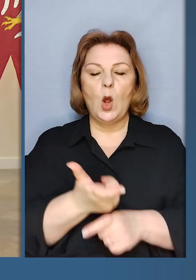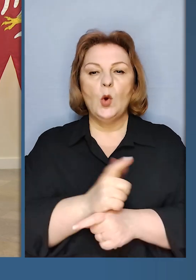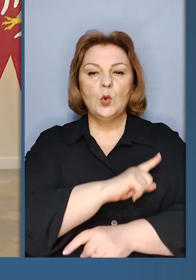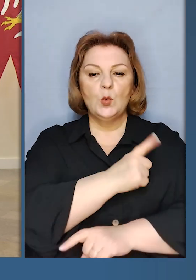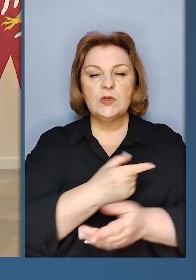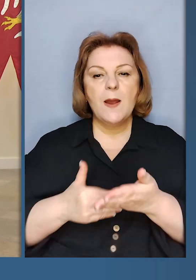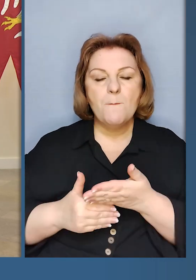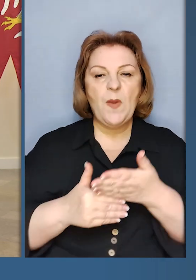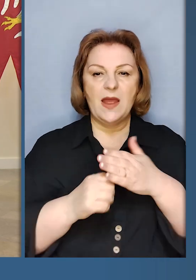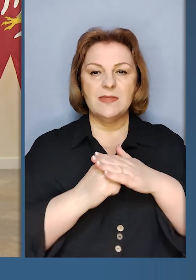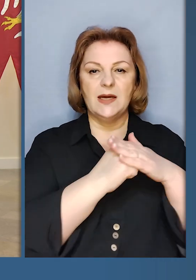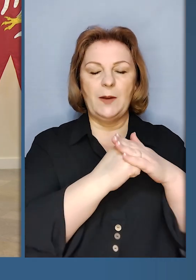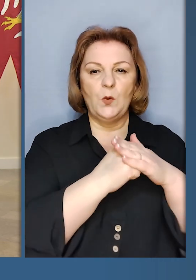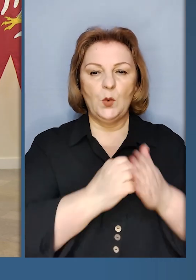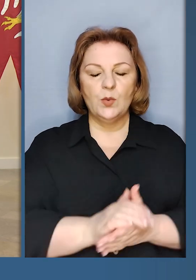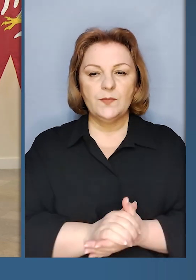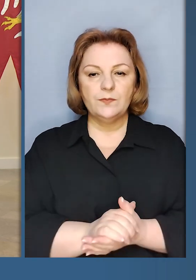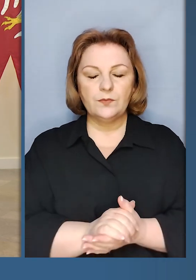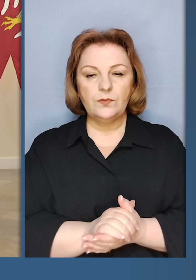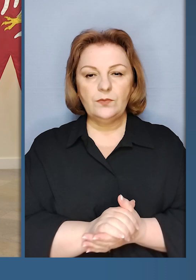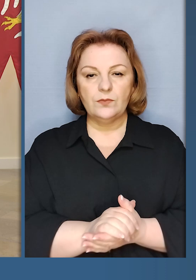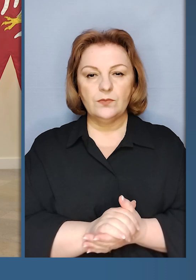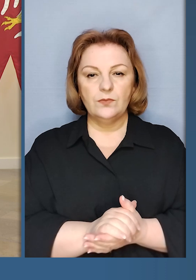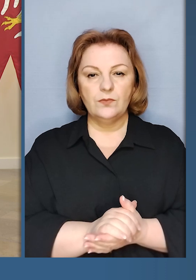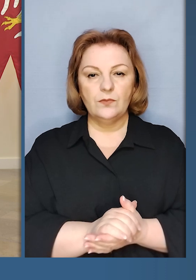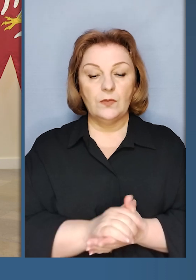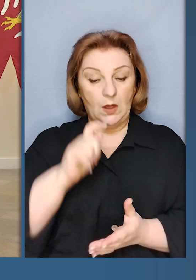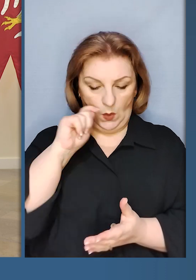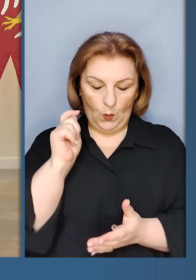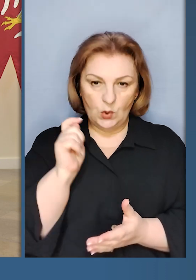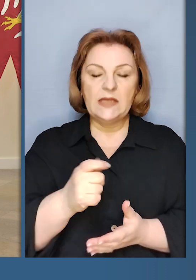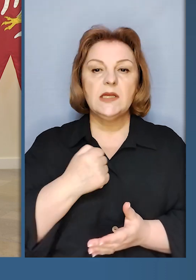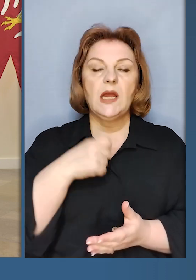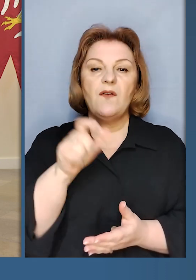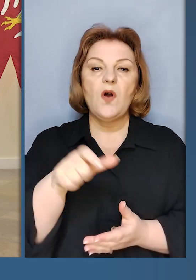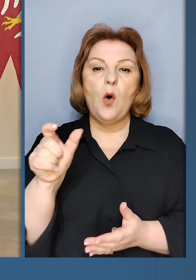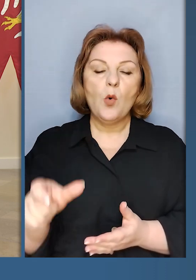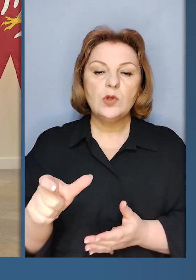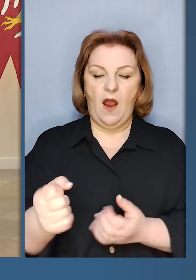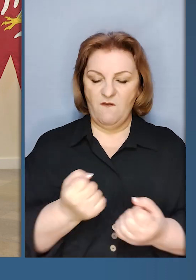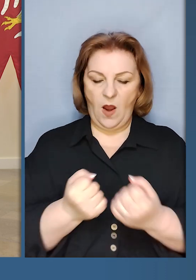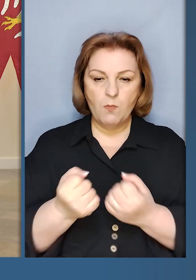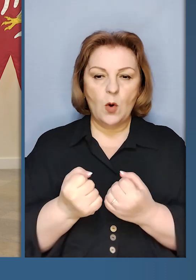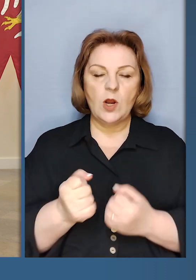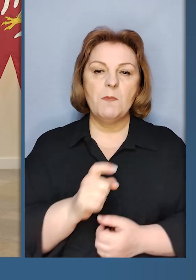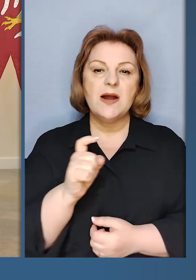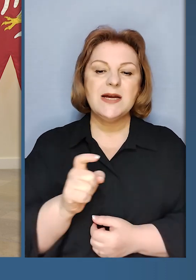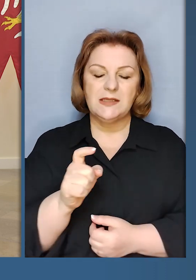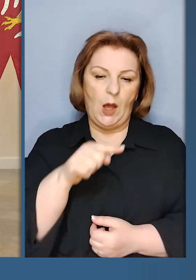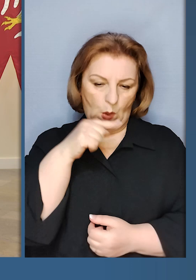сильнім підтримкою українських воїнів в боротьбі з